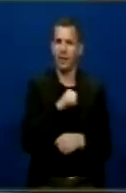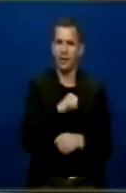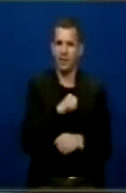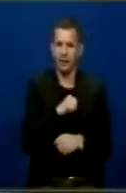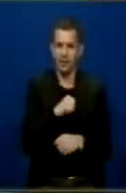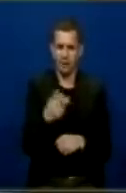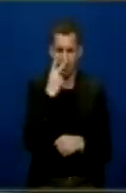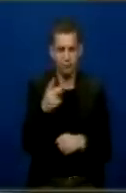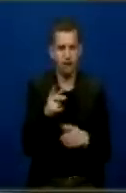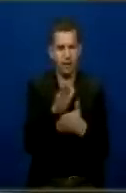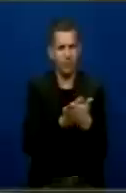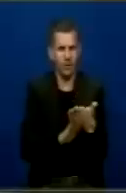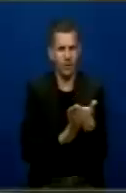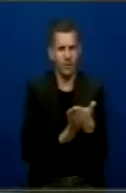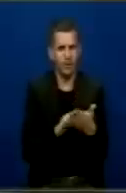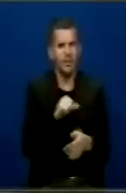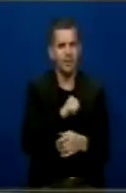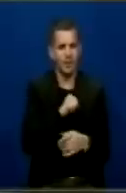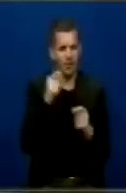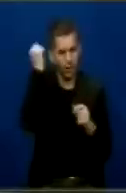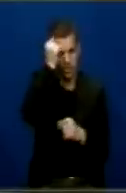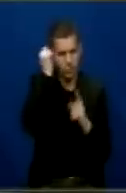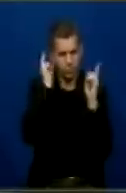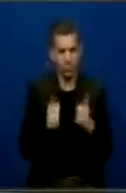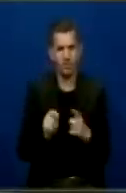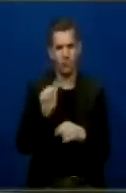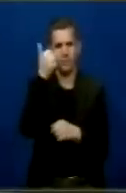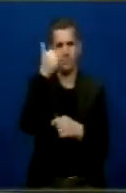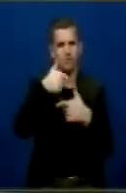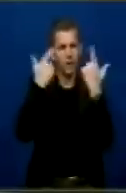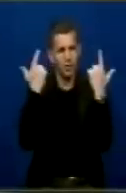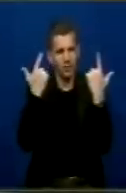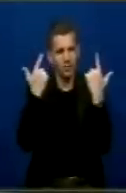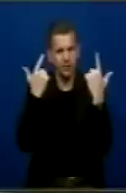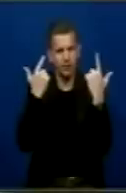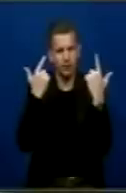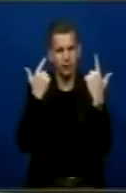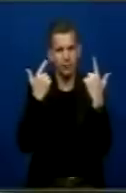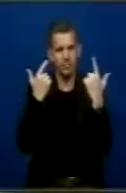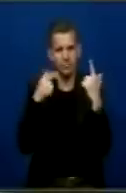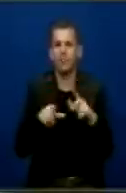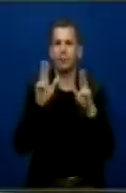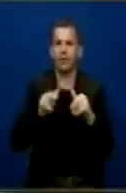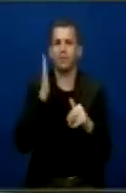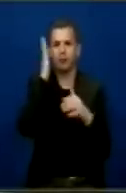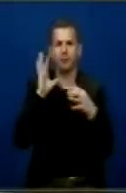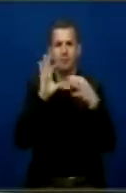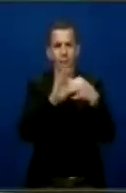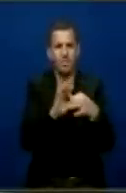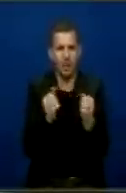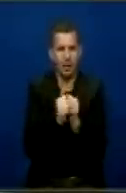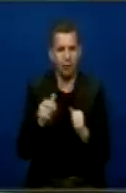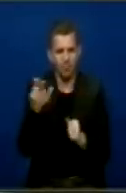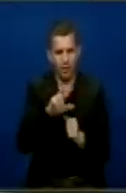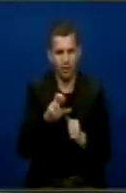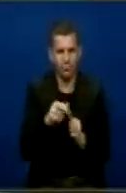këtu po vjetëta e pika në fillim që e ngrita, është interesi i Kosovës a që duke të definohet njërë qartë, dhe pastaj betëm kështu mund të shkojnë në bashkimin e Europian. Po